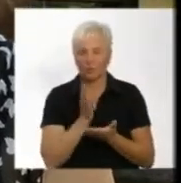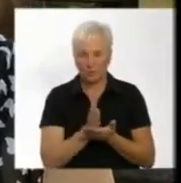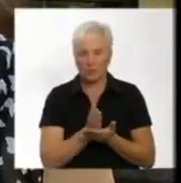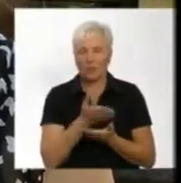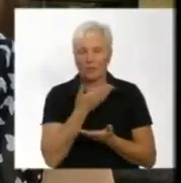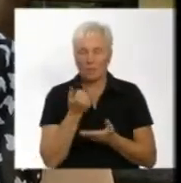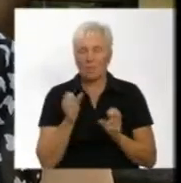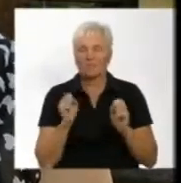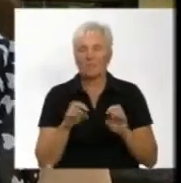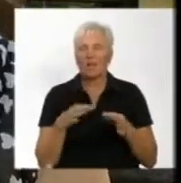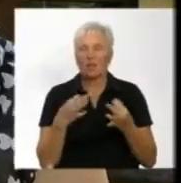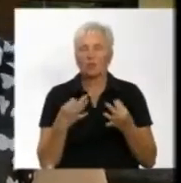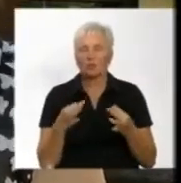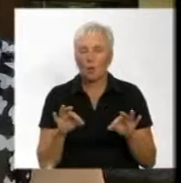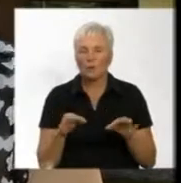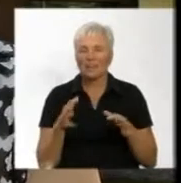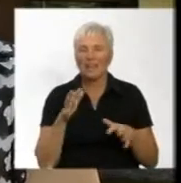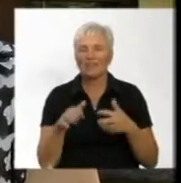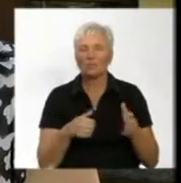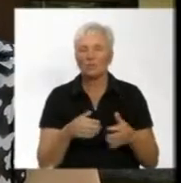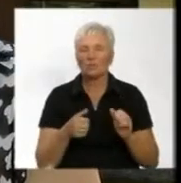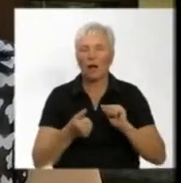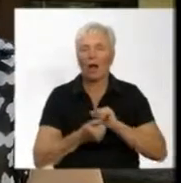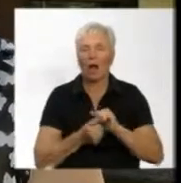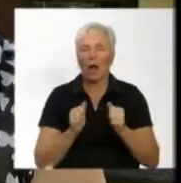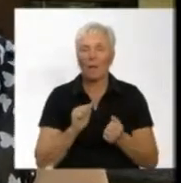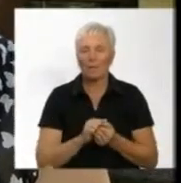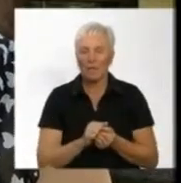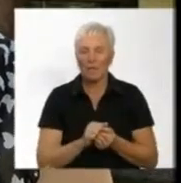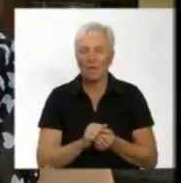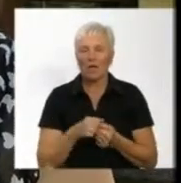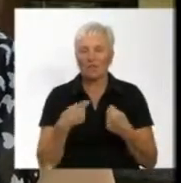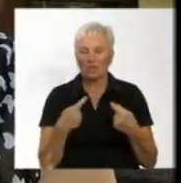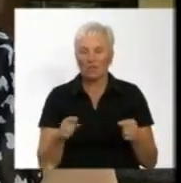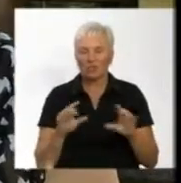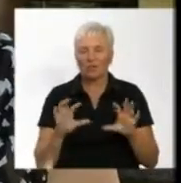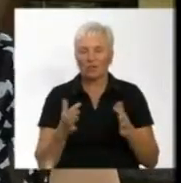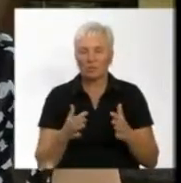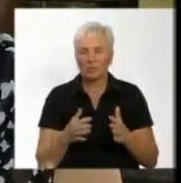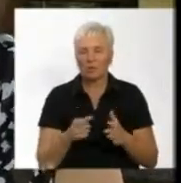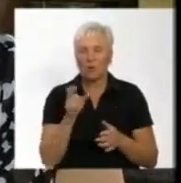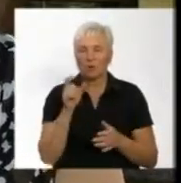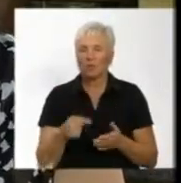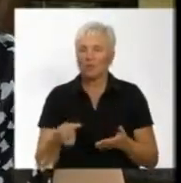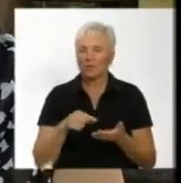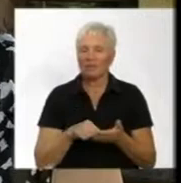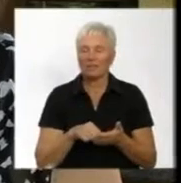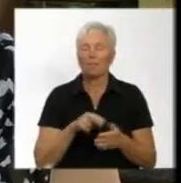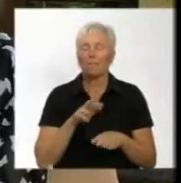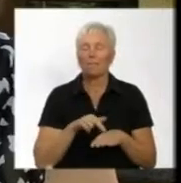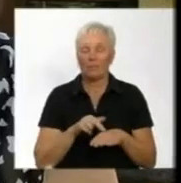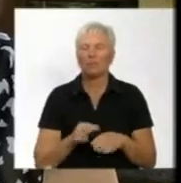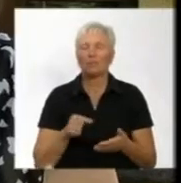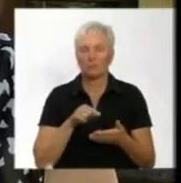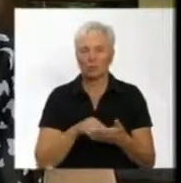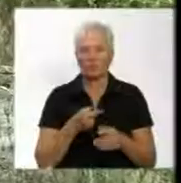спеціального дозволу на видобуток корисних капалин. В інших випадках особи не встановлені і зараз поліція встановлює